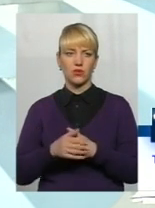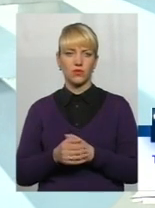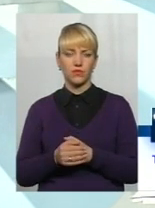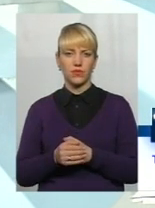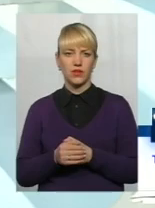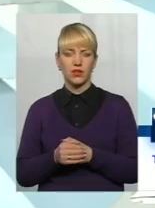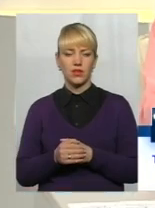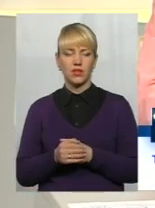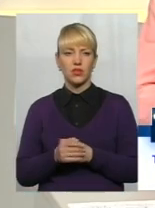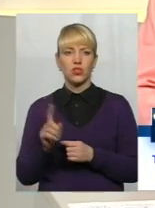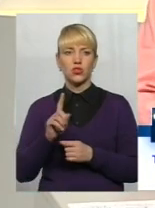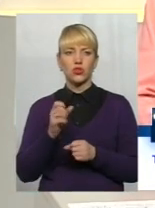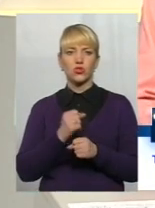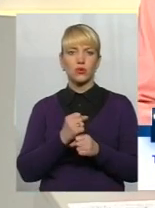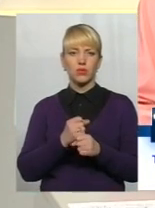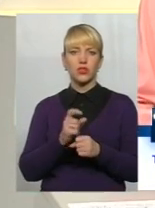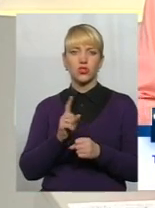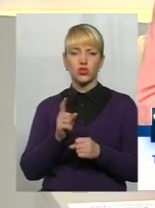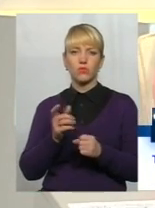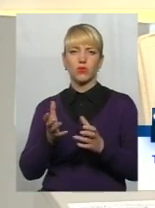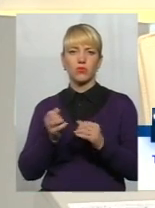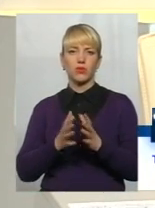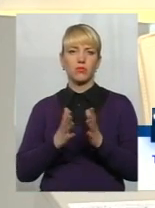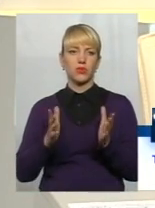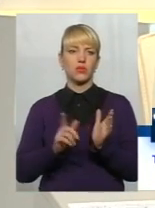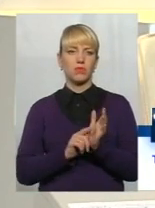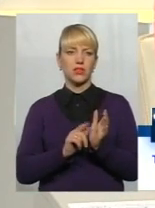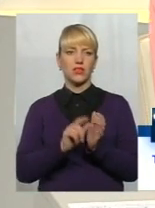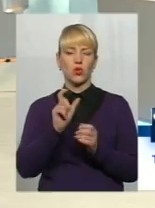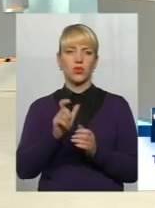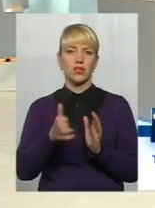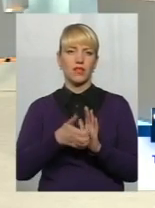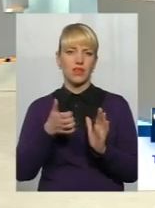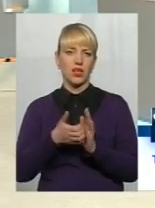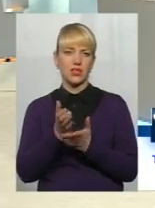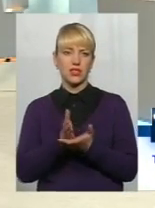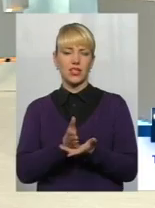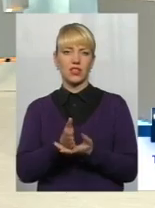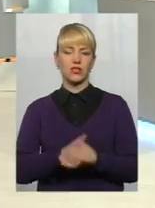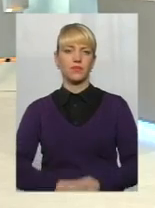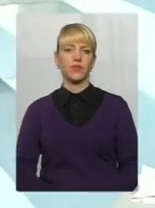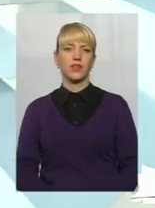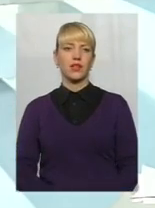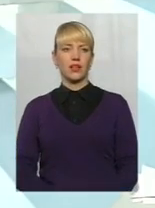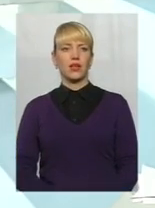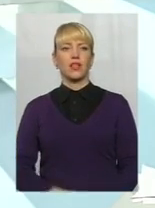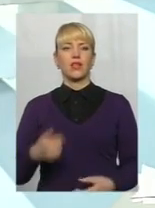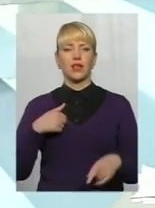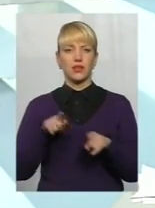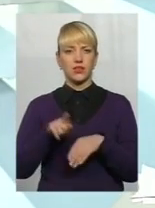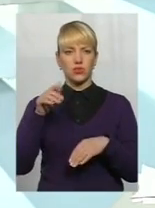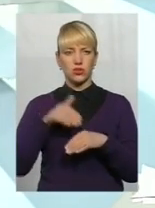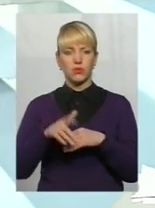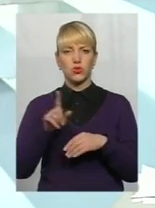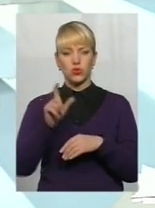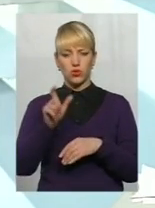Що зробити, аби отримати більшу пенсію? Я так розумію, людина не має достатньої кількості. Я так розуміла, що дозвонювач